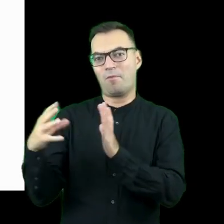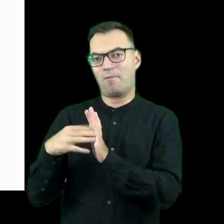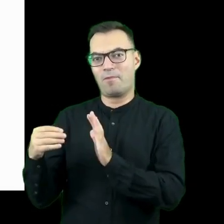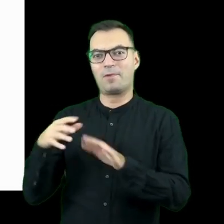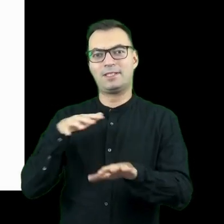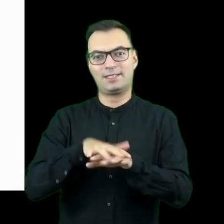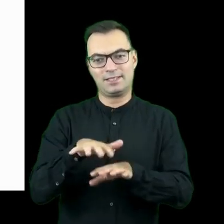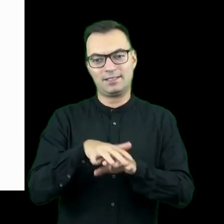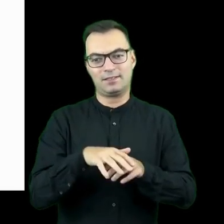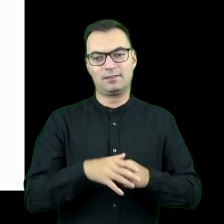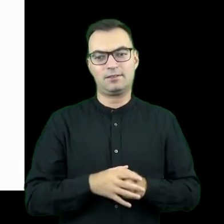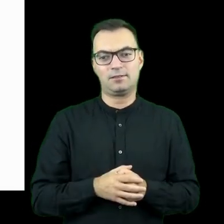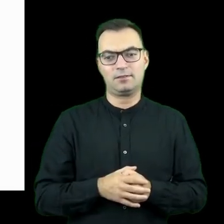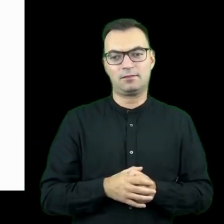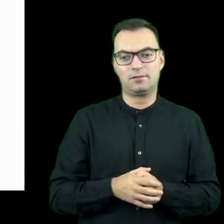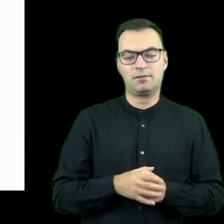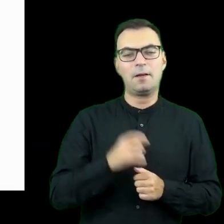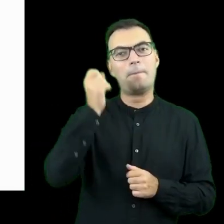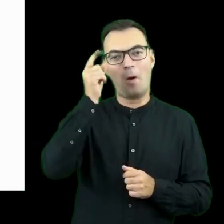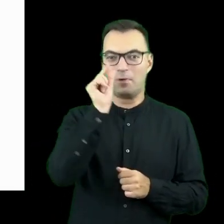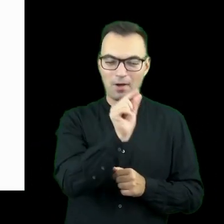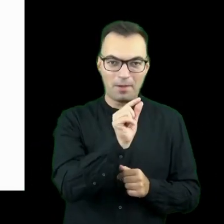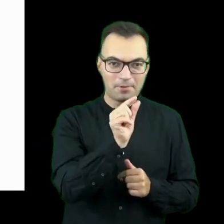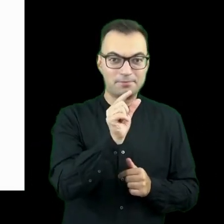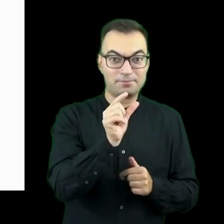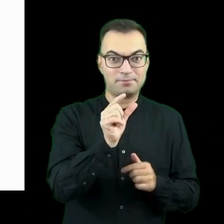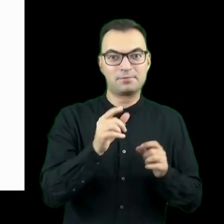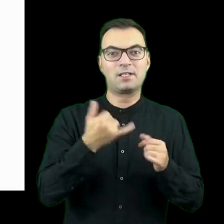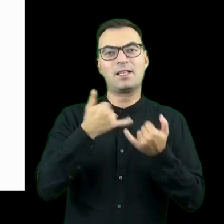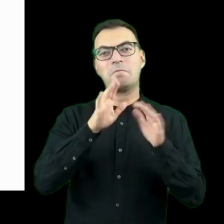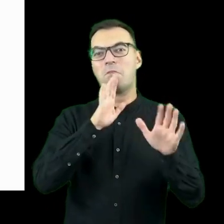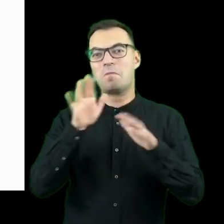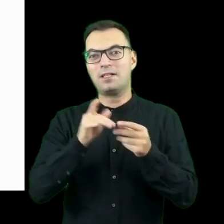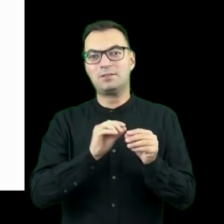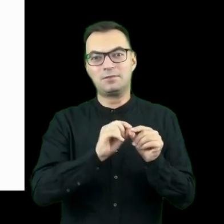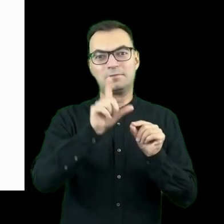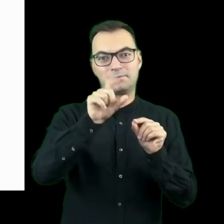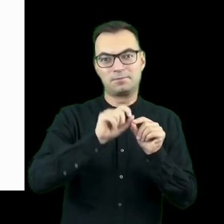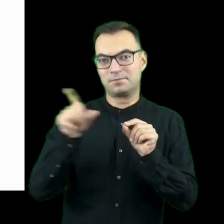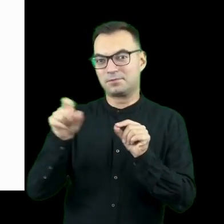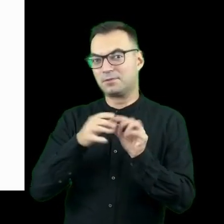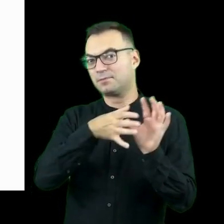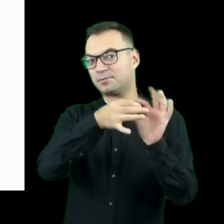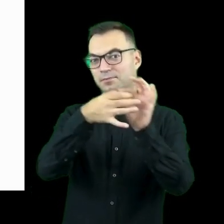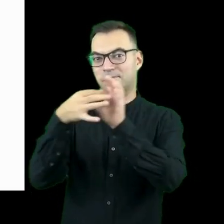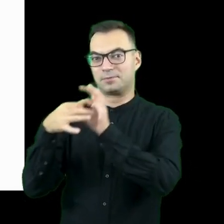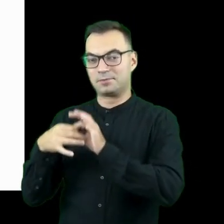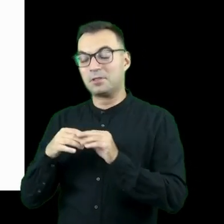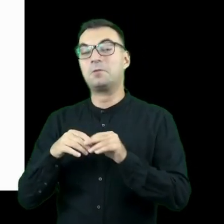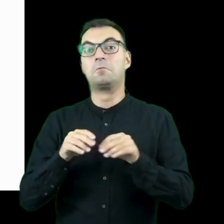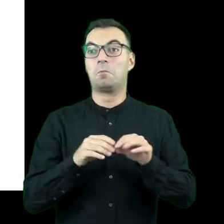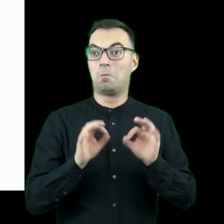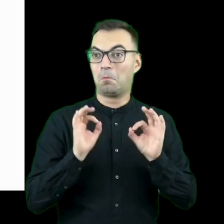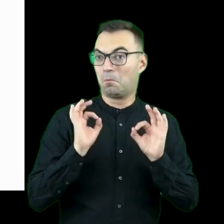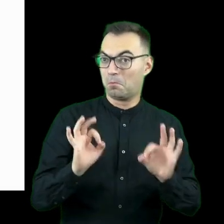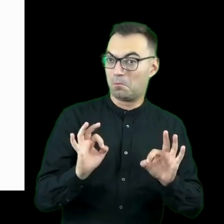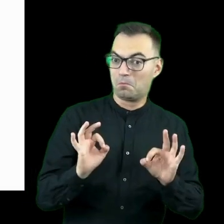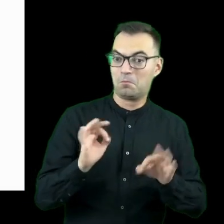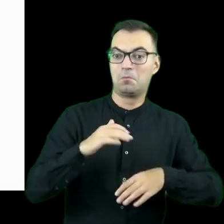początkowo drobny pomysł na inne, bardzo podobne środowiska. No i dopiero jeżeli to się sprawdziło, to